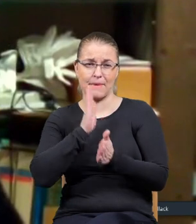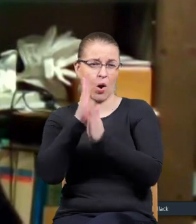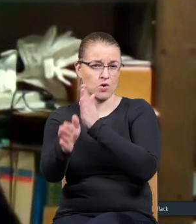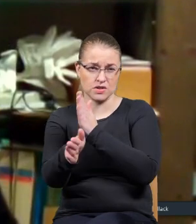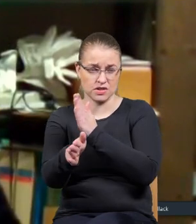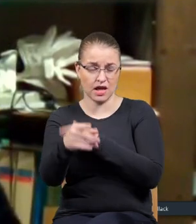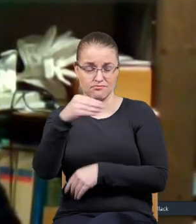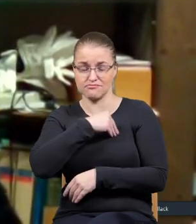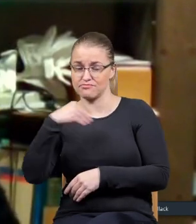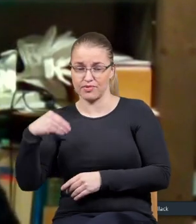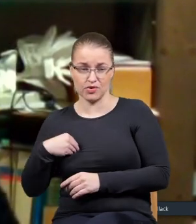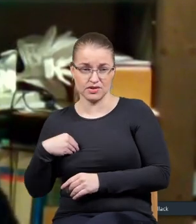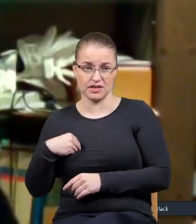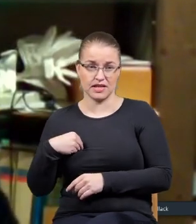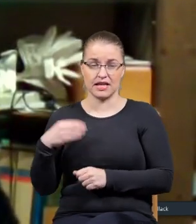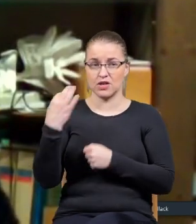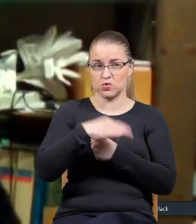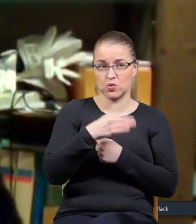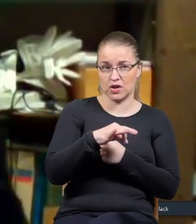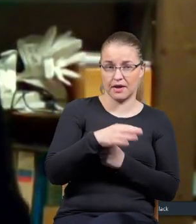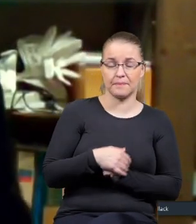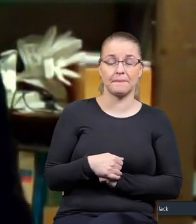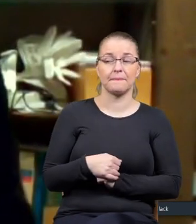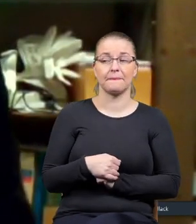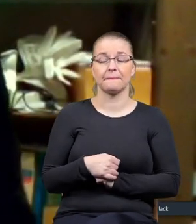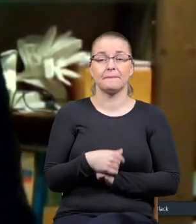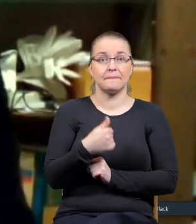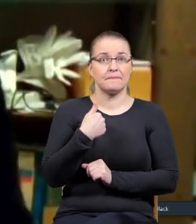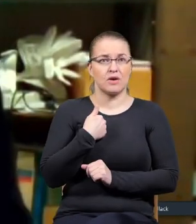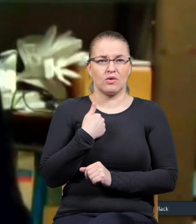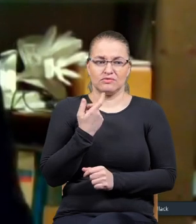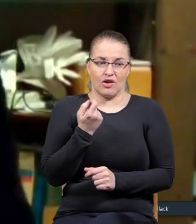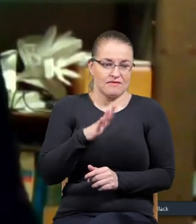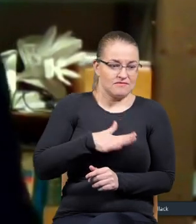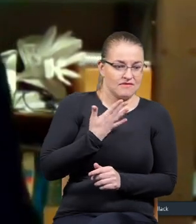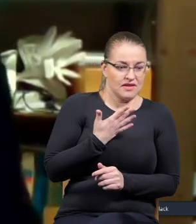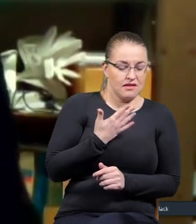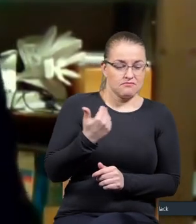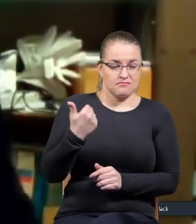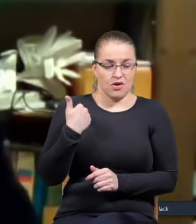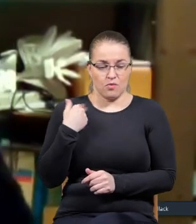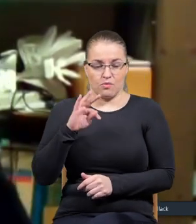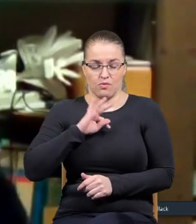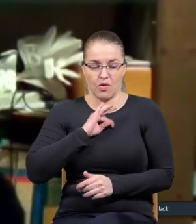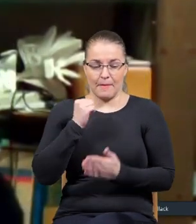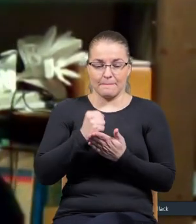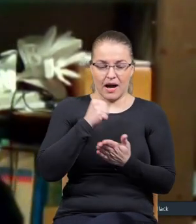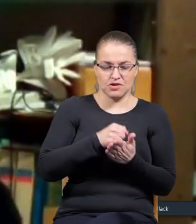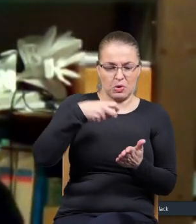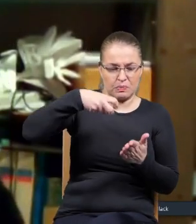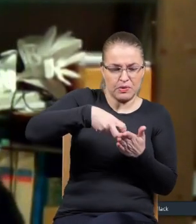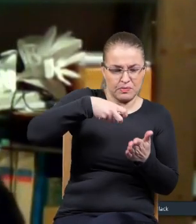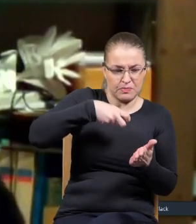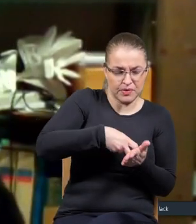do Polski na stypendium znowu, co było jakieś niesręczne, bo miałem tam w moim Waszpocze prawie potem